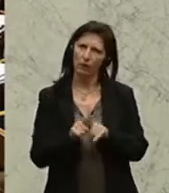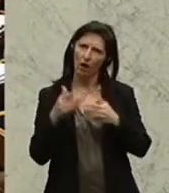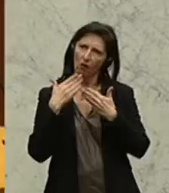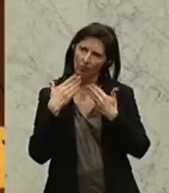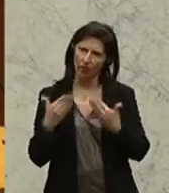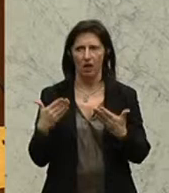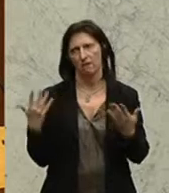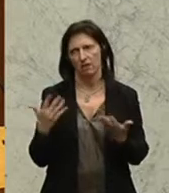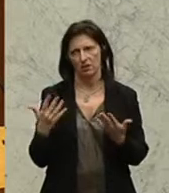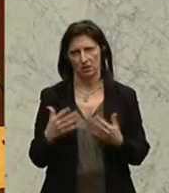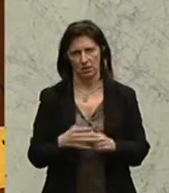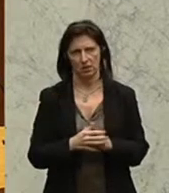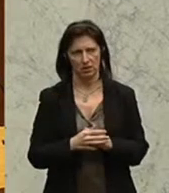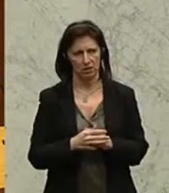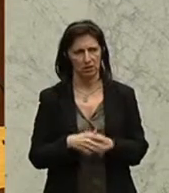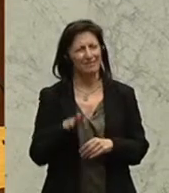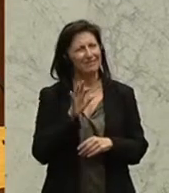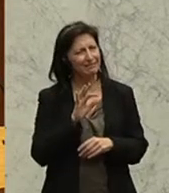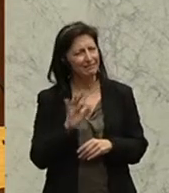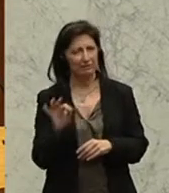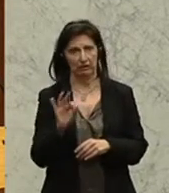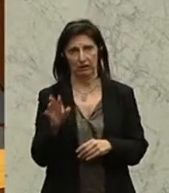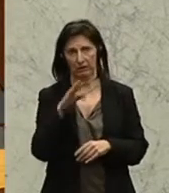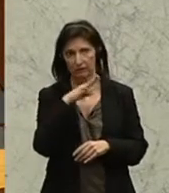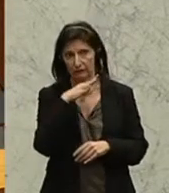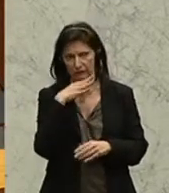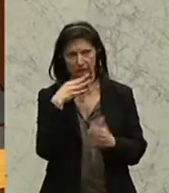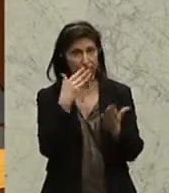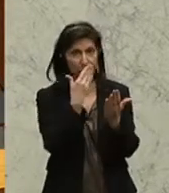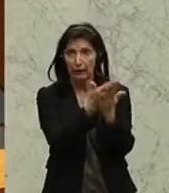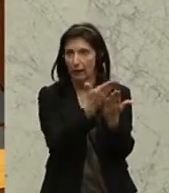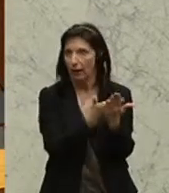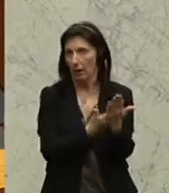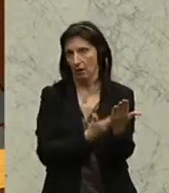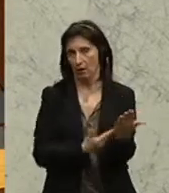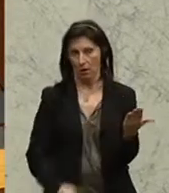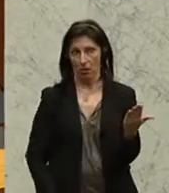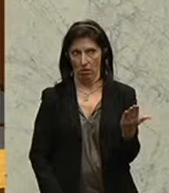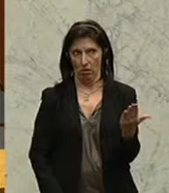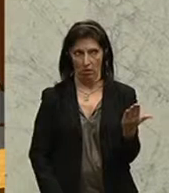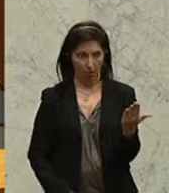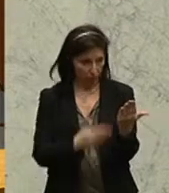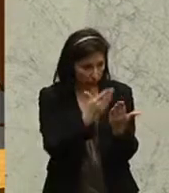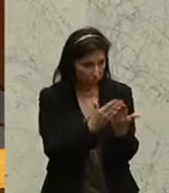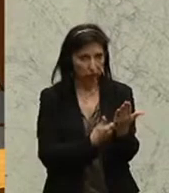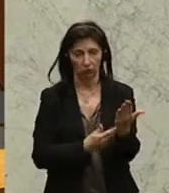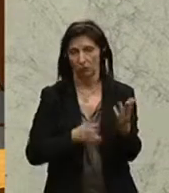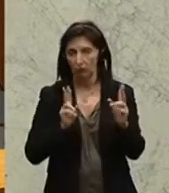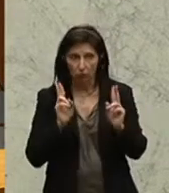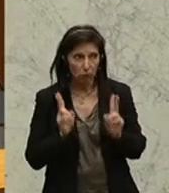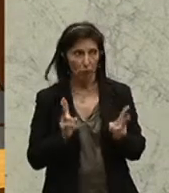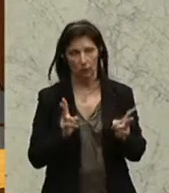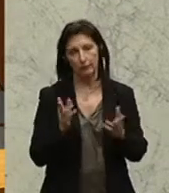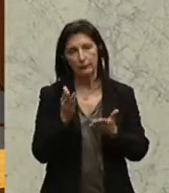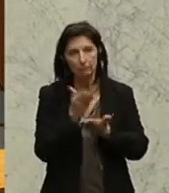Tatsache, dass wir sehr, sehr viele Fakten bekommen haben, um Bildungspolitik zu machen.